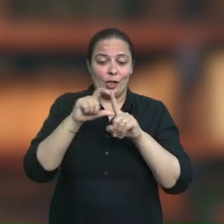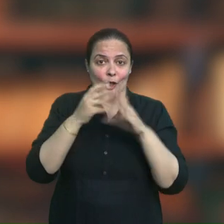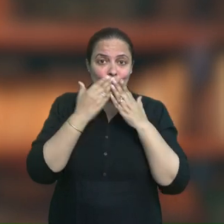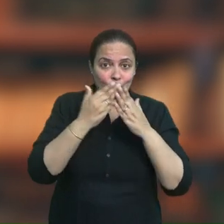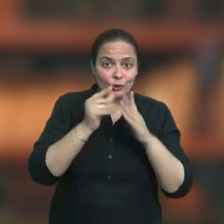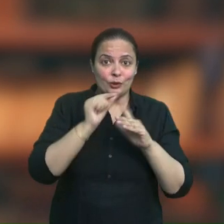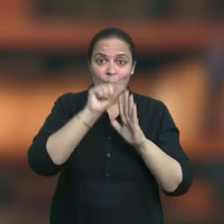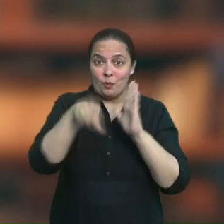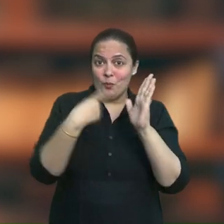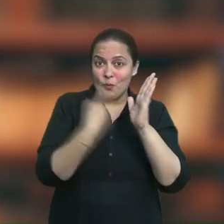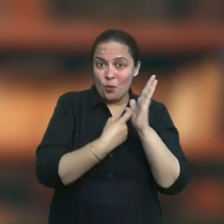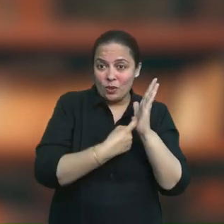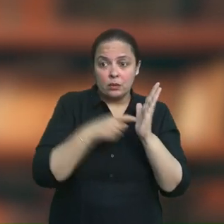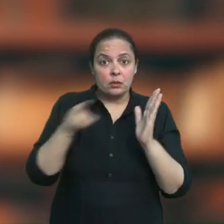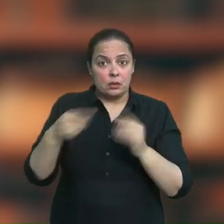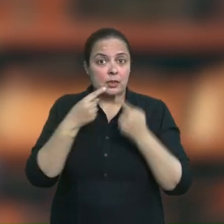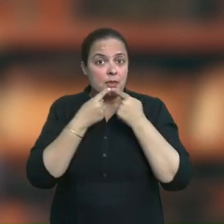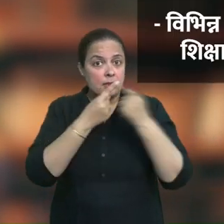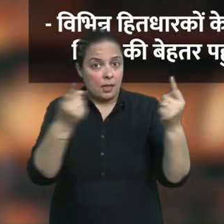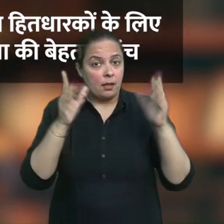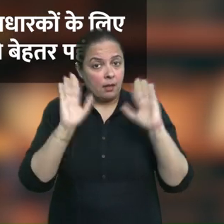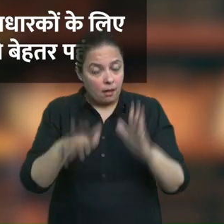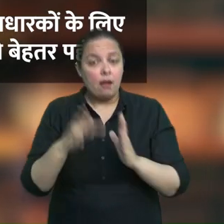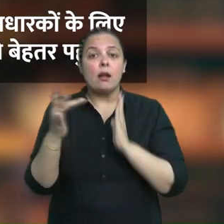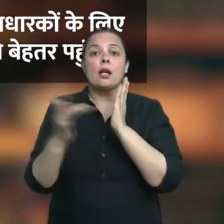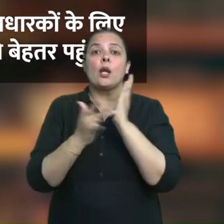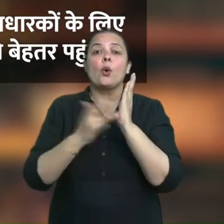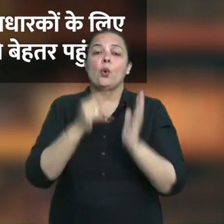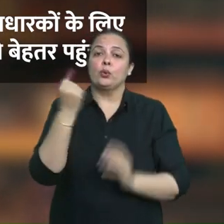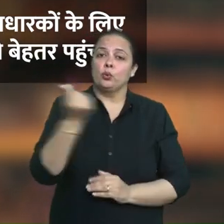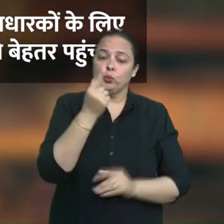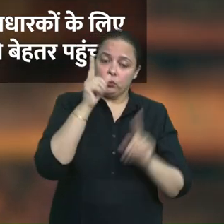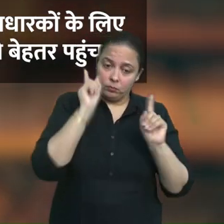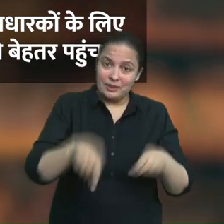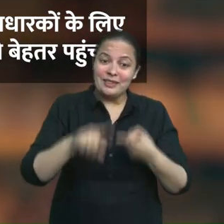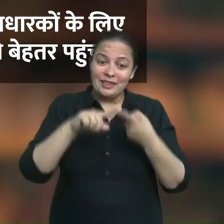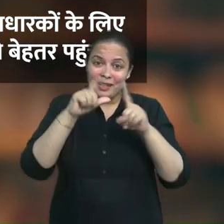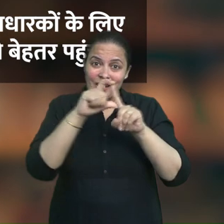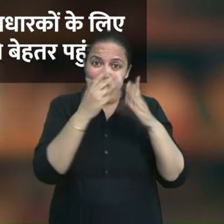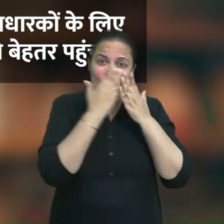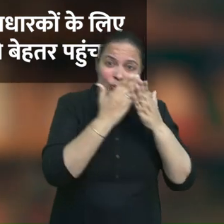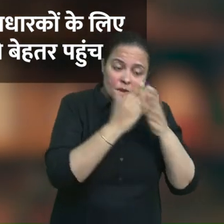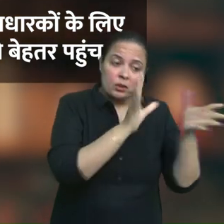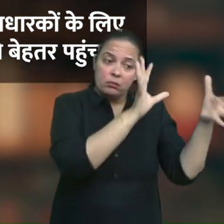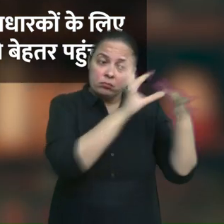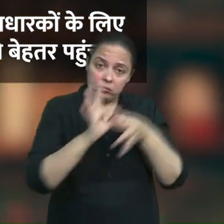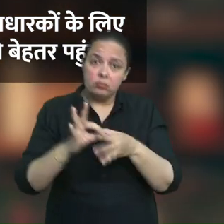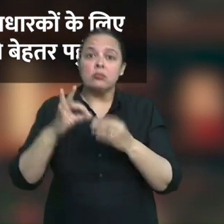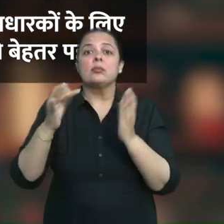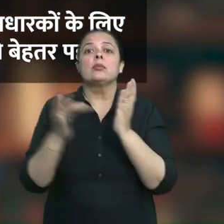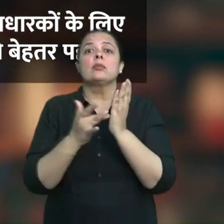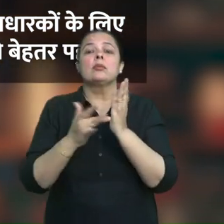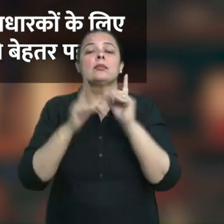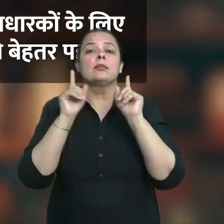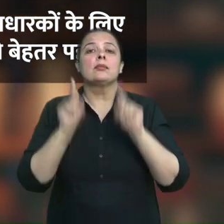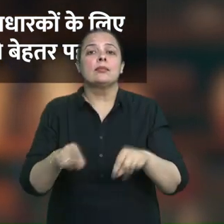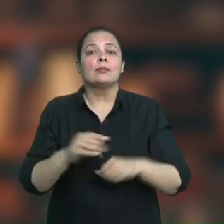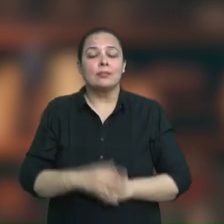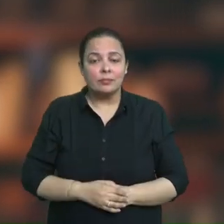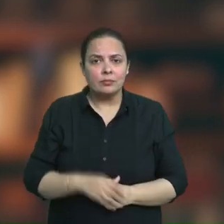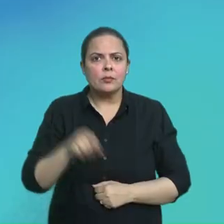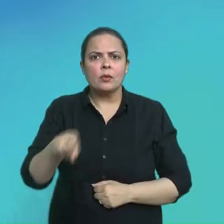उपलब्दता में सुधार के अलावा विभिन हितदार्कों को सीखने के भरपूर अफसर प्रदान करना भी है